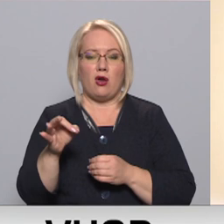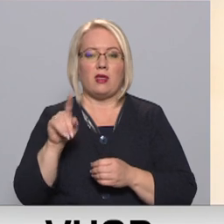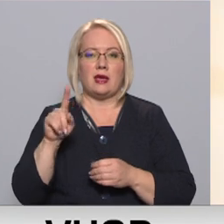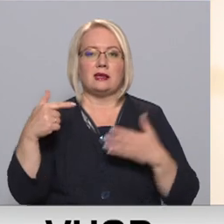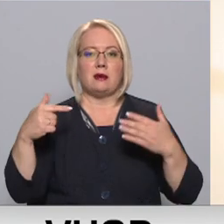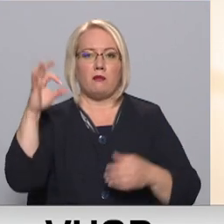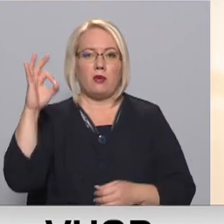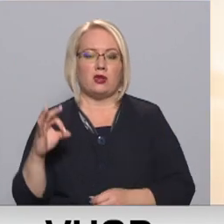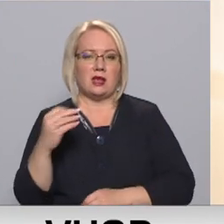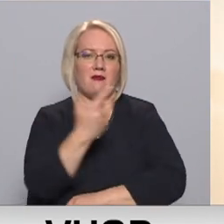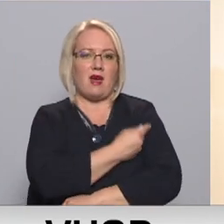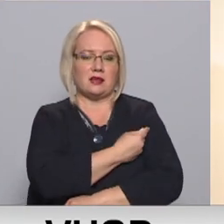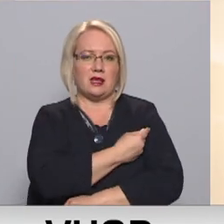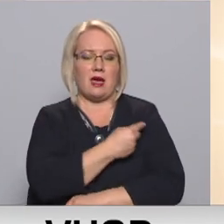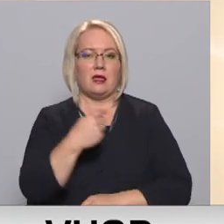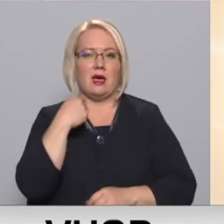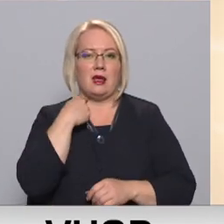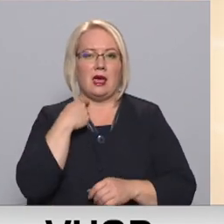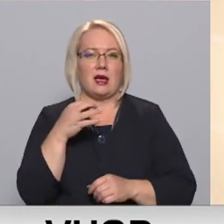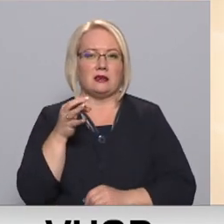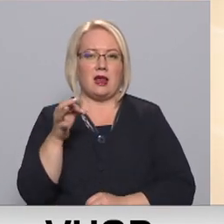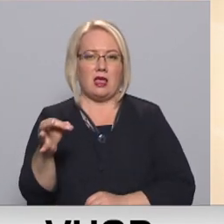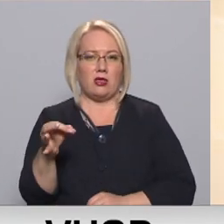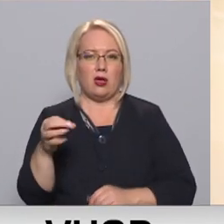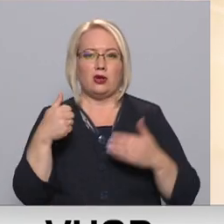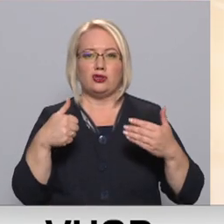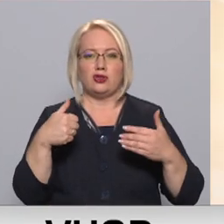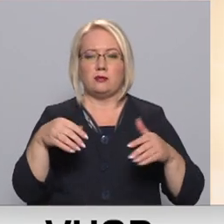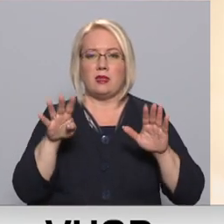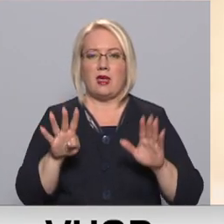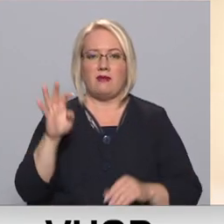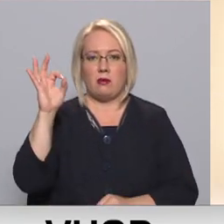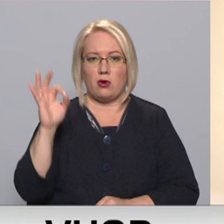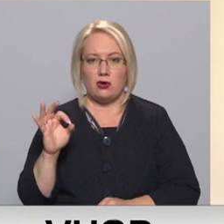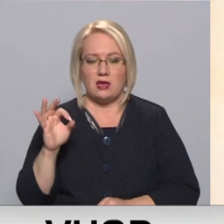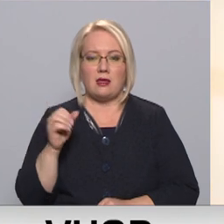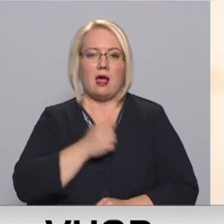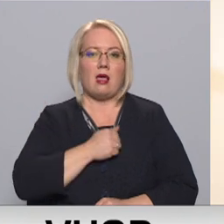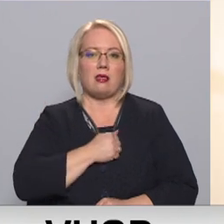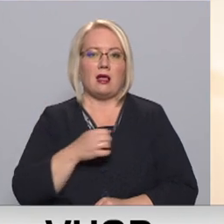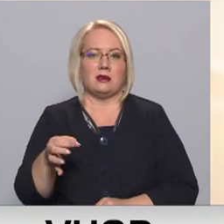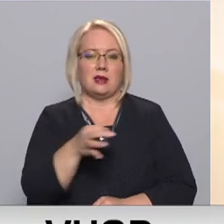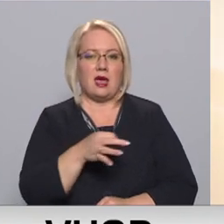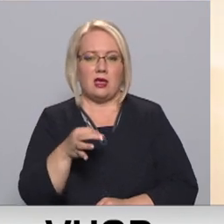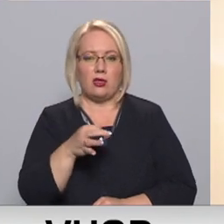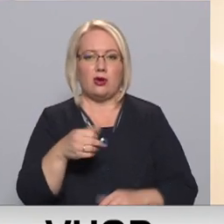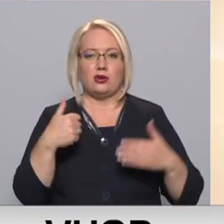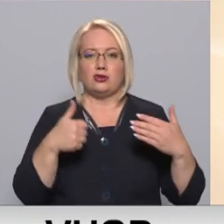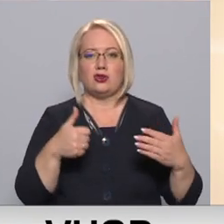vakcinēti cilvēki ir Rīgas reģionā 69%, Latgales reģionu brigādē